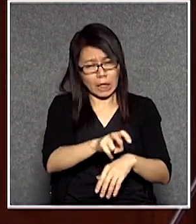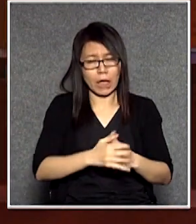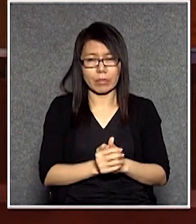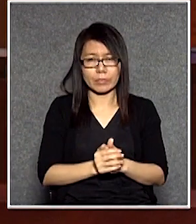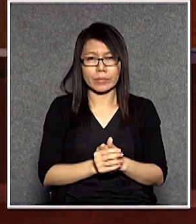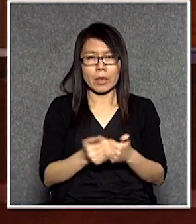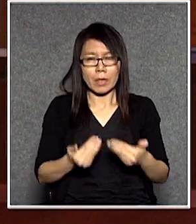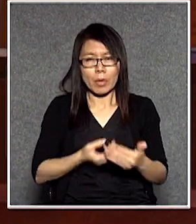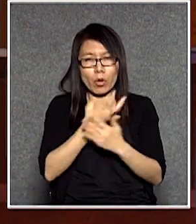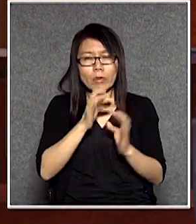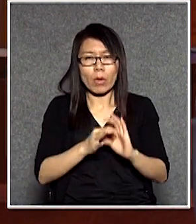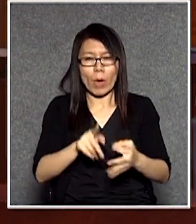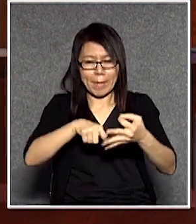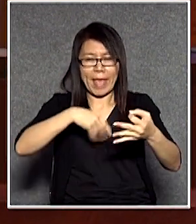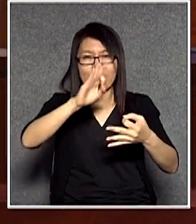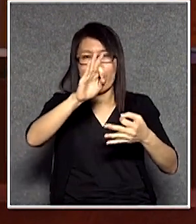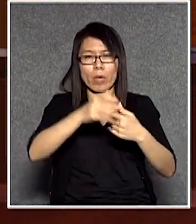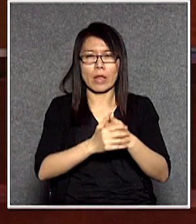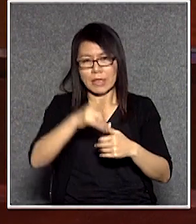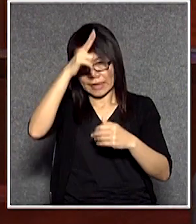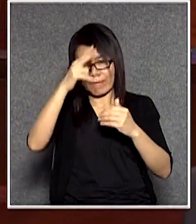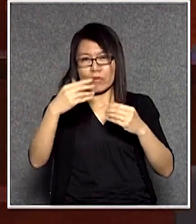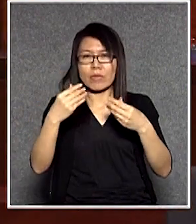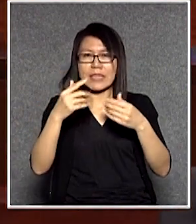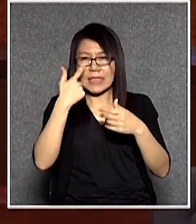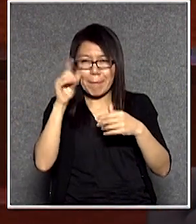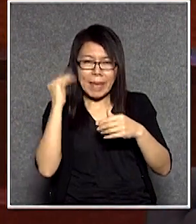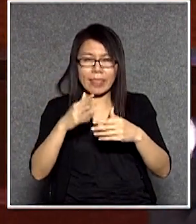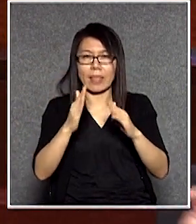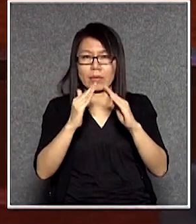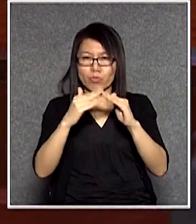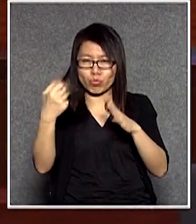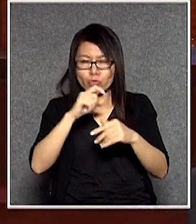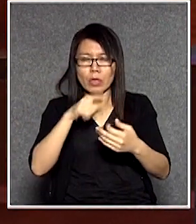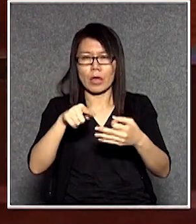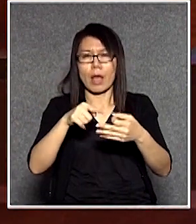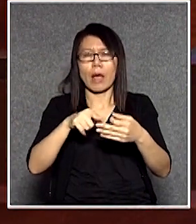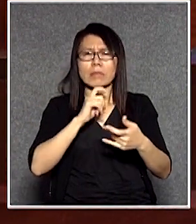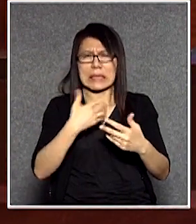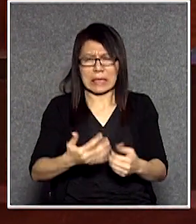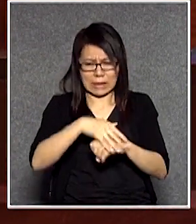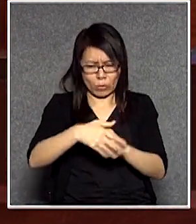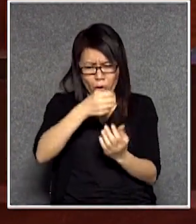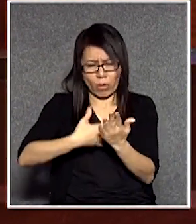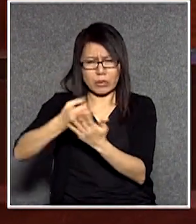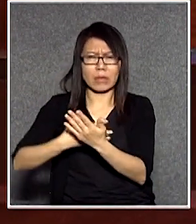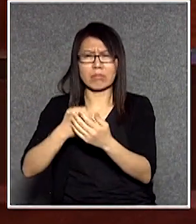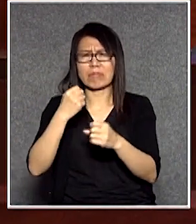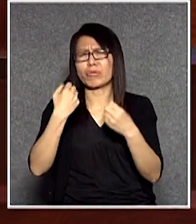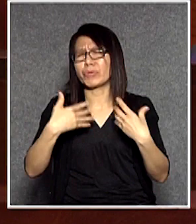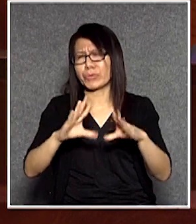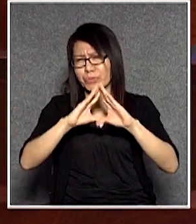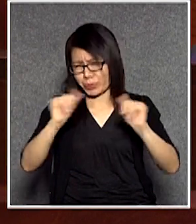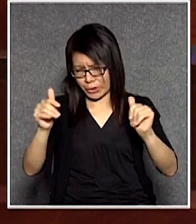他提到馮偉剛提到這些官員他說現在的一國兩制已經玩完了基本上是是不是還有